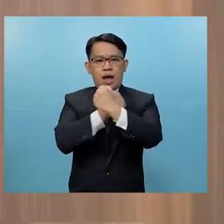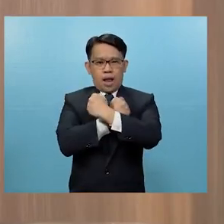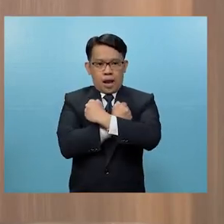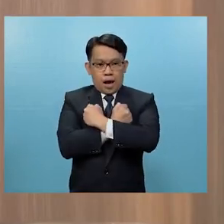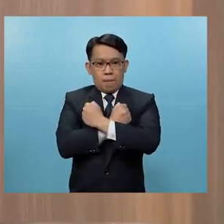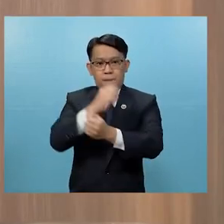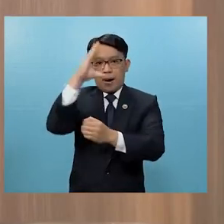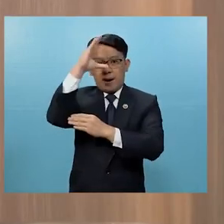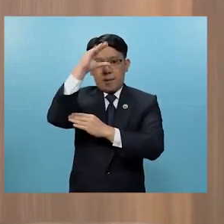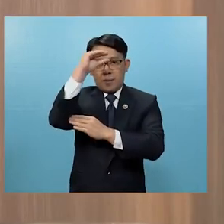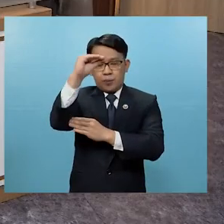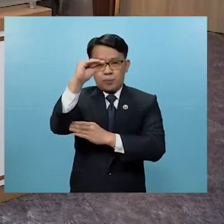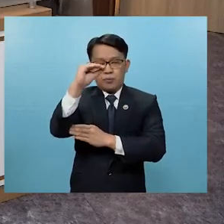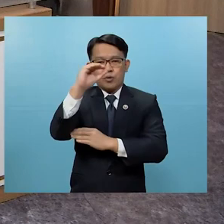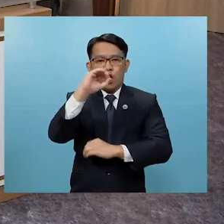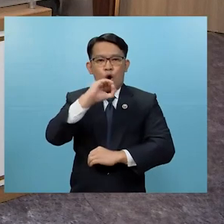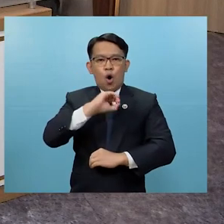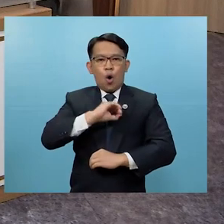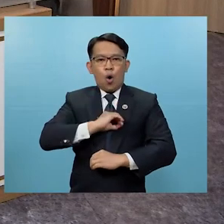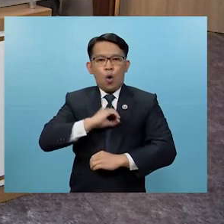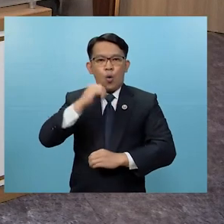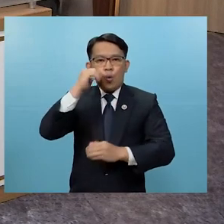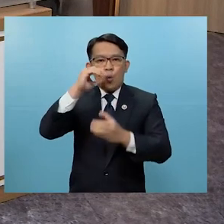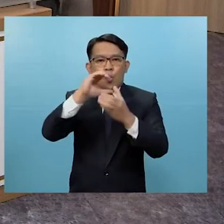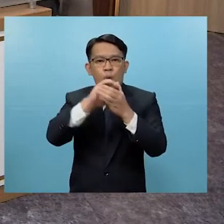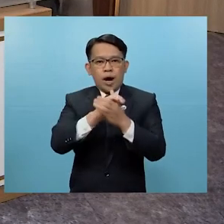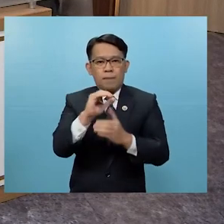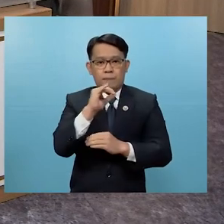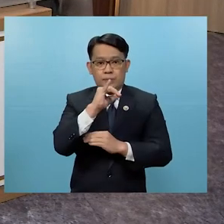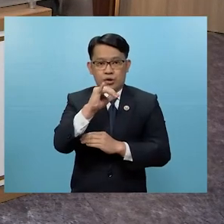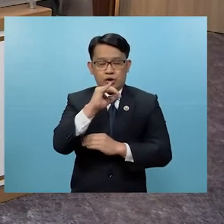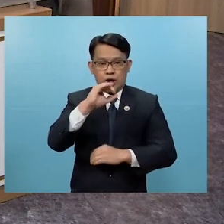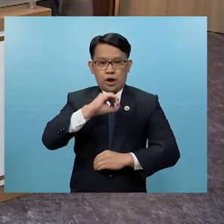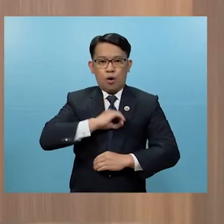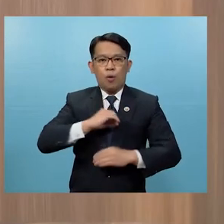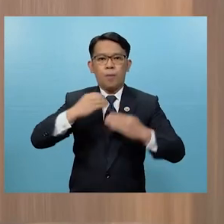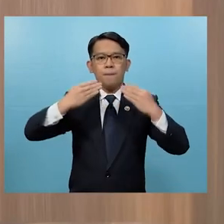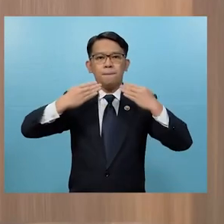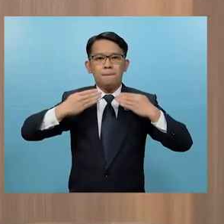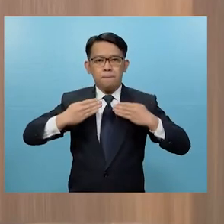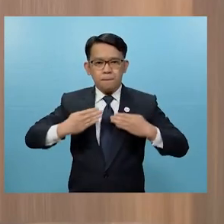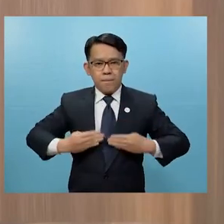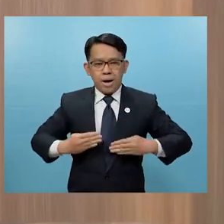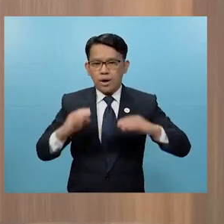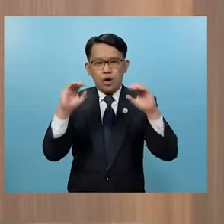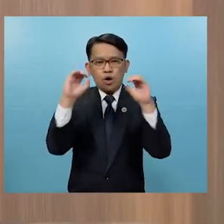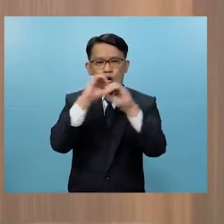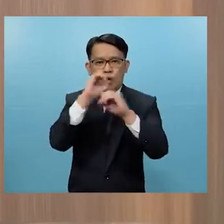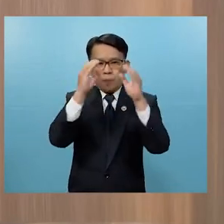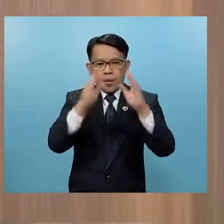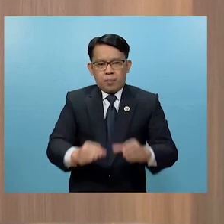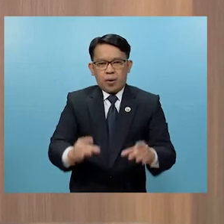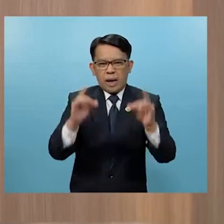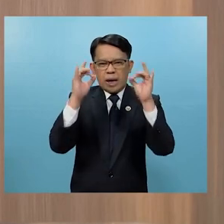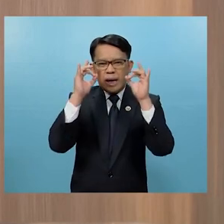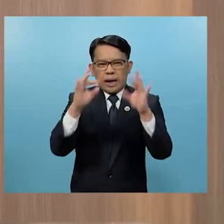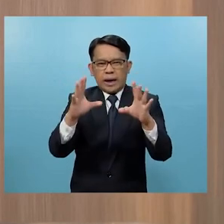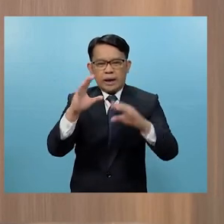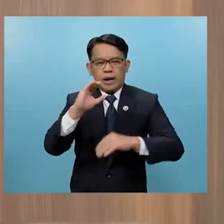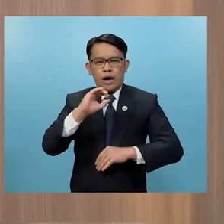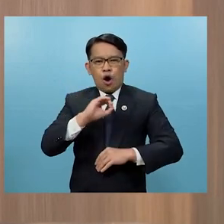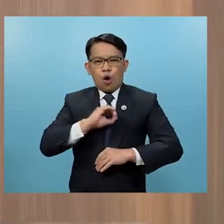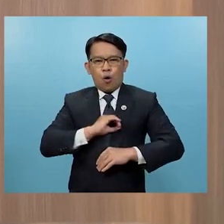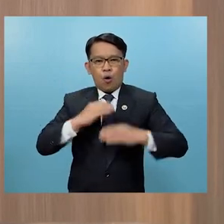ng mga lalaki ang kanika nilang asawa tulad ng sarili nilang katawan Walang taong namumuhi sa